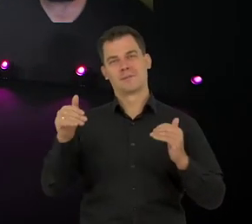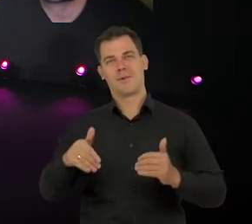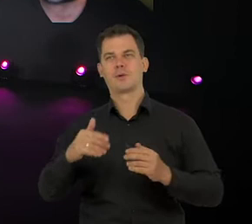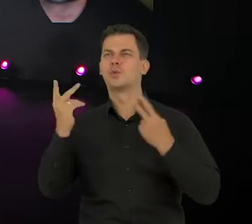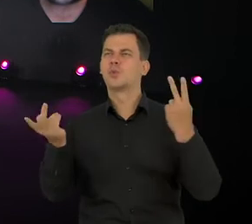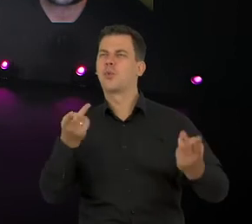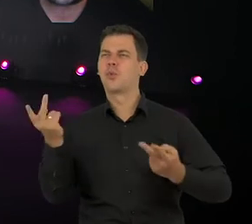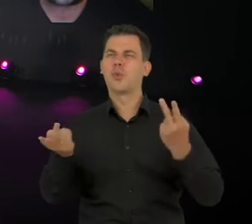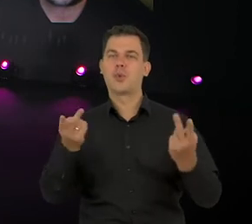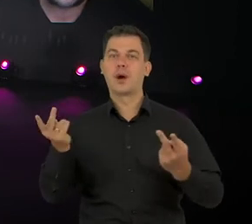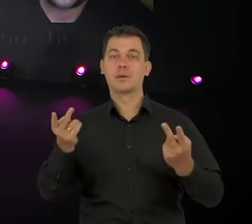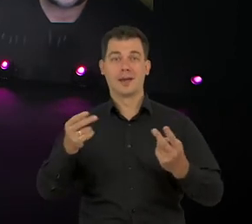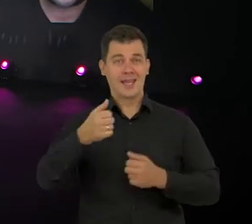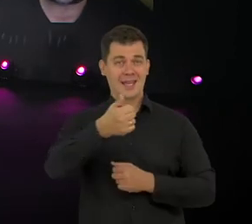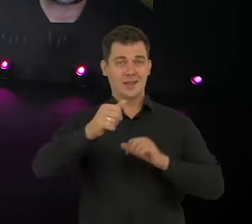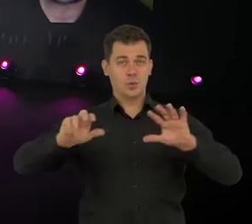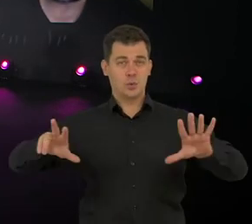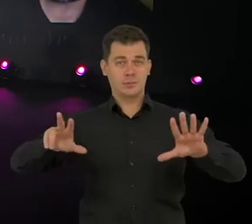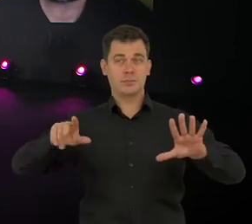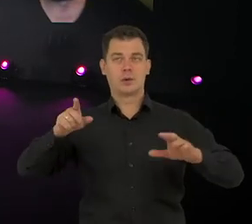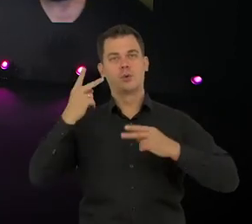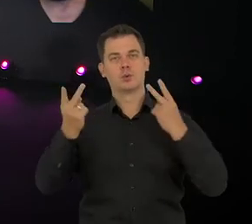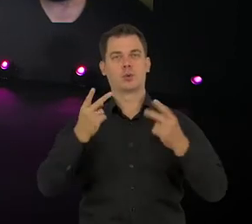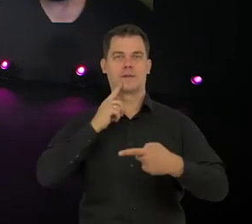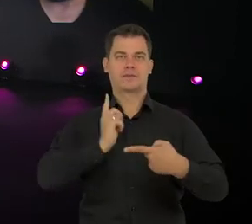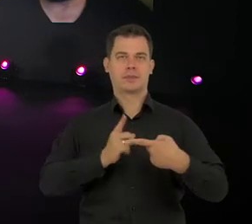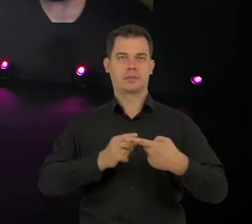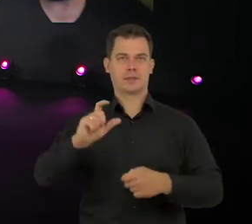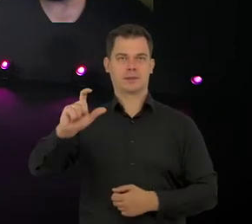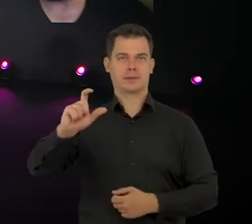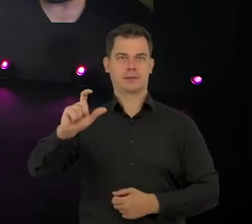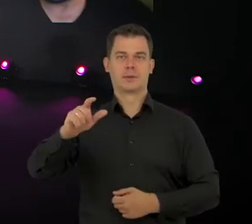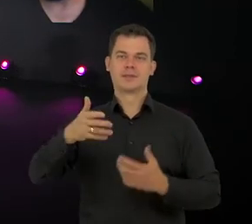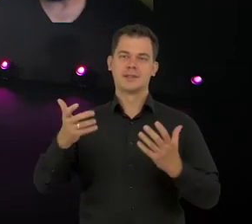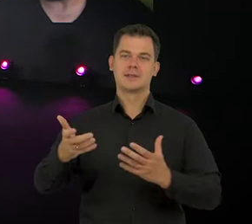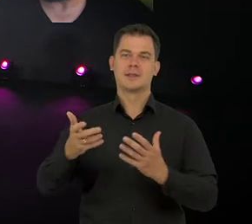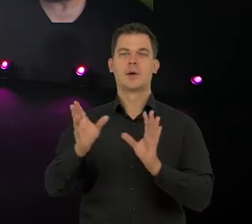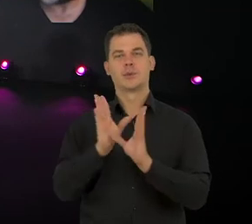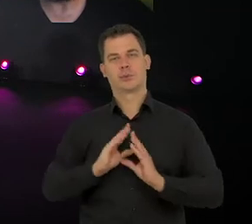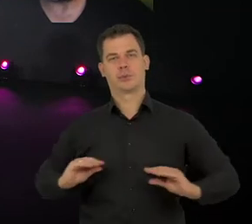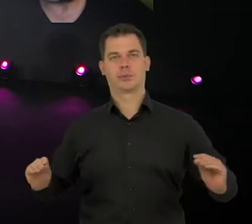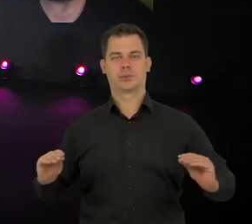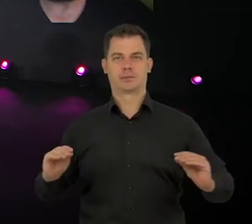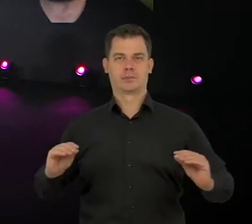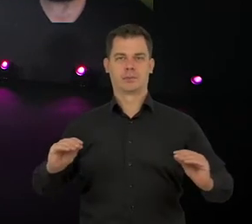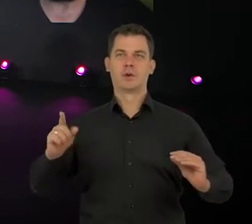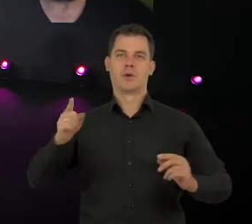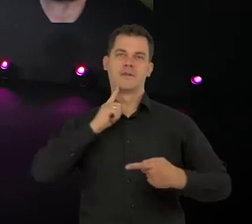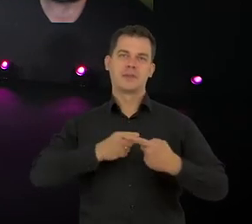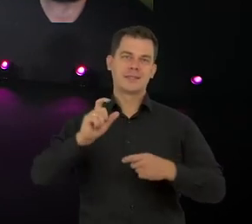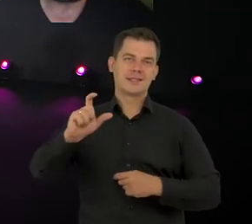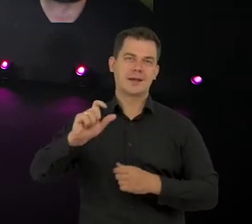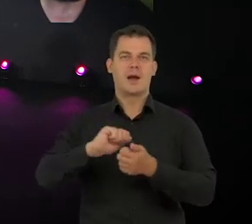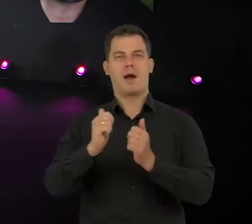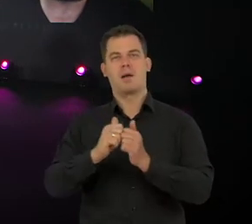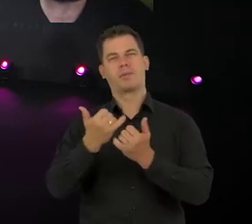to szukamy, i przynajmniej jedna ósma szuka takiego sposobu na to, żeby jednak jakoś prosto to załatwić, no nie? Więc